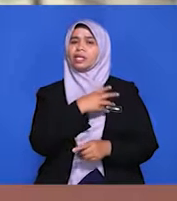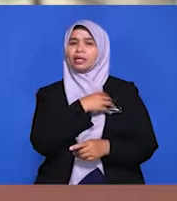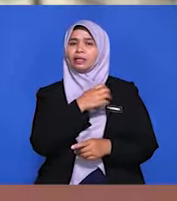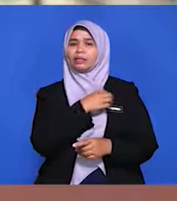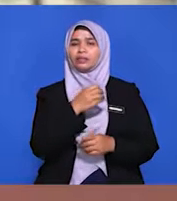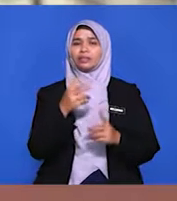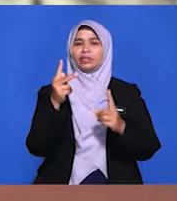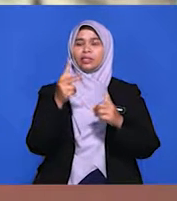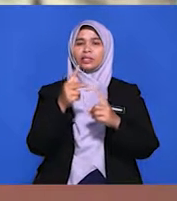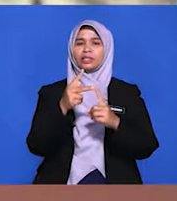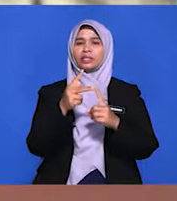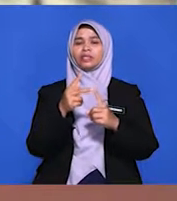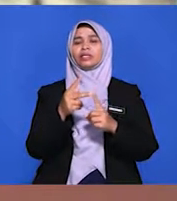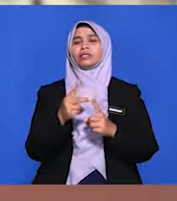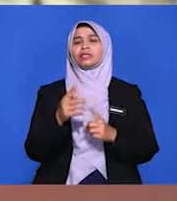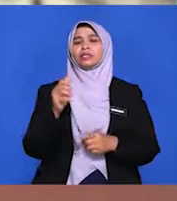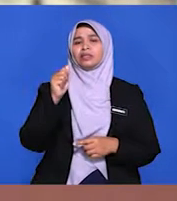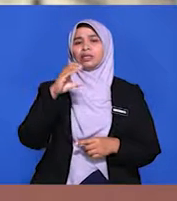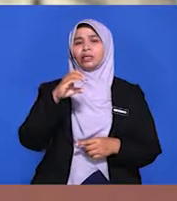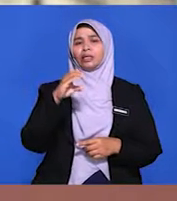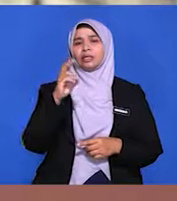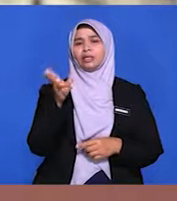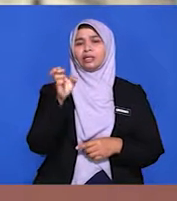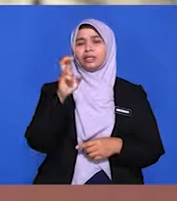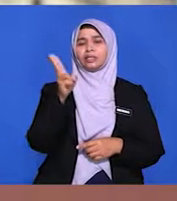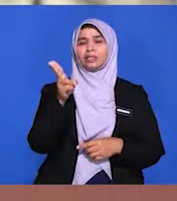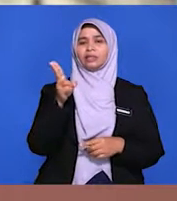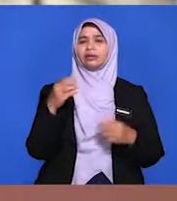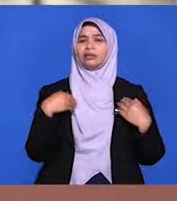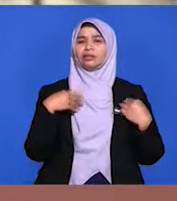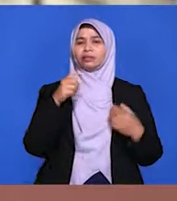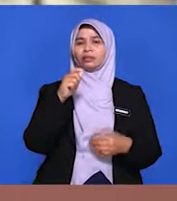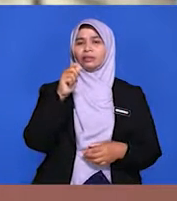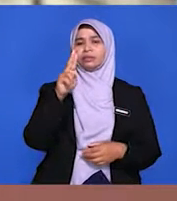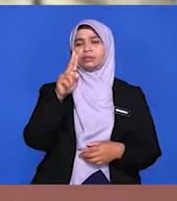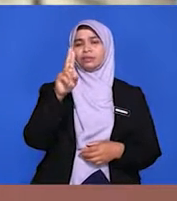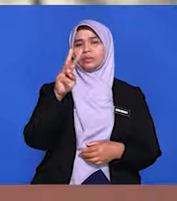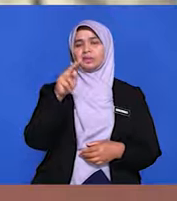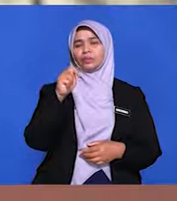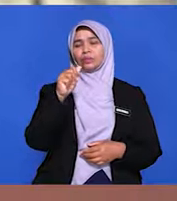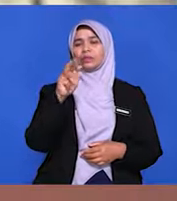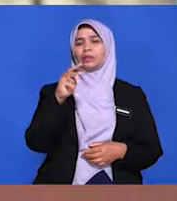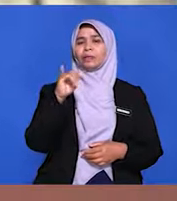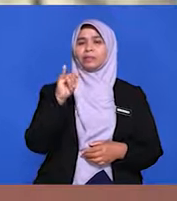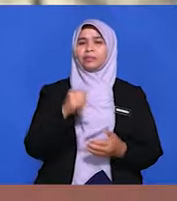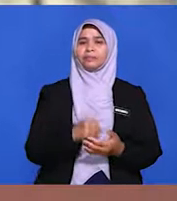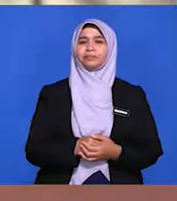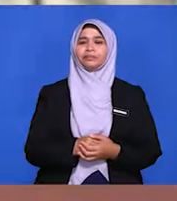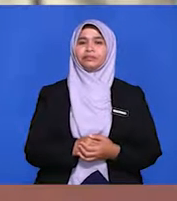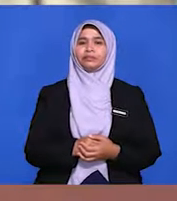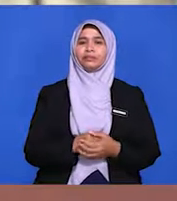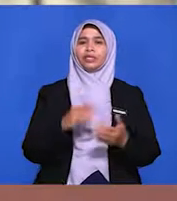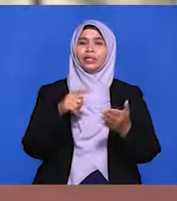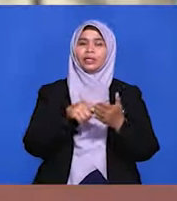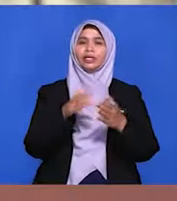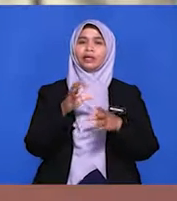dilanda gempa bumi dan tsunami pada tahun 2004. Hal ini secara tidak langsungnya dapat meningkatkan